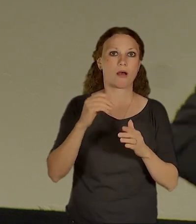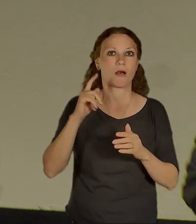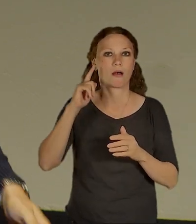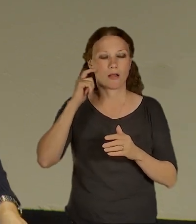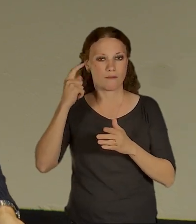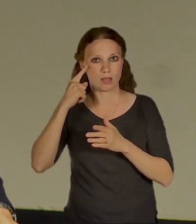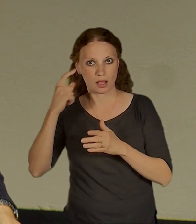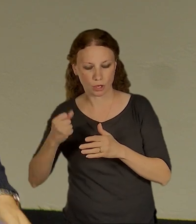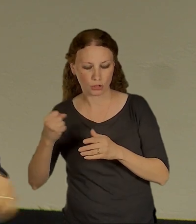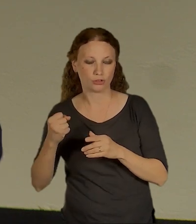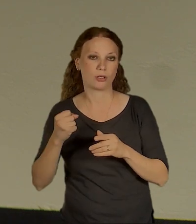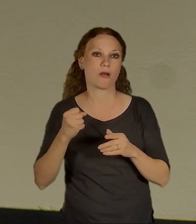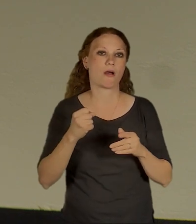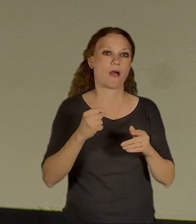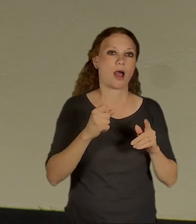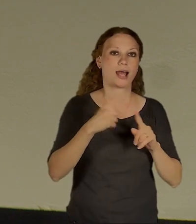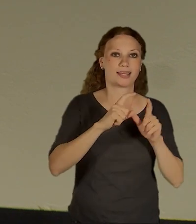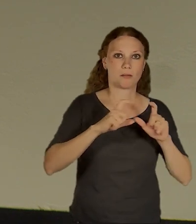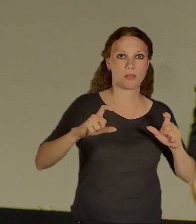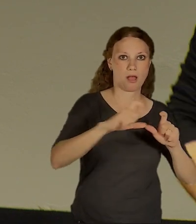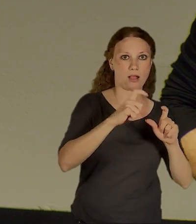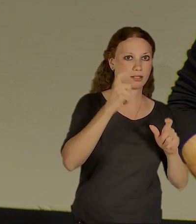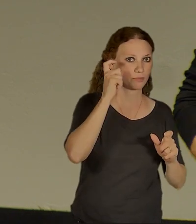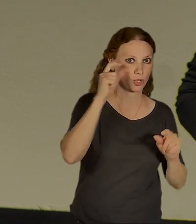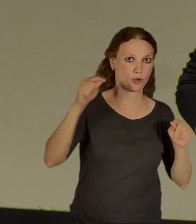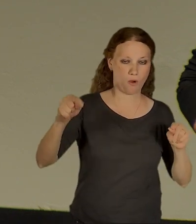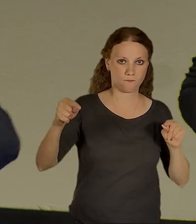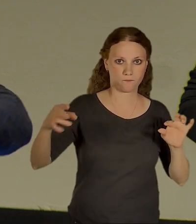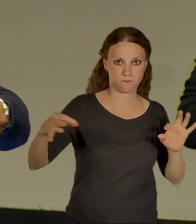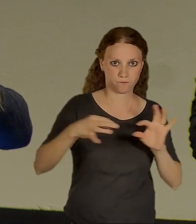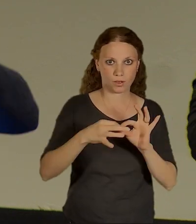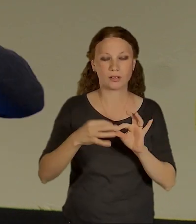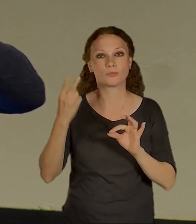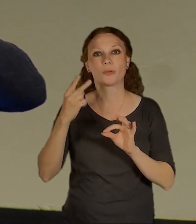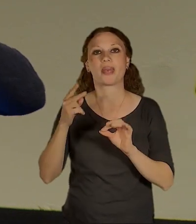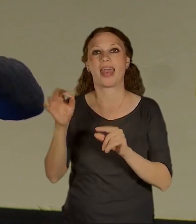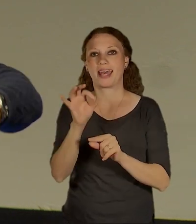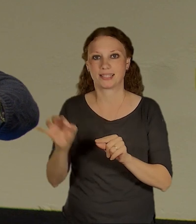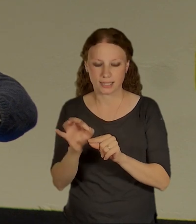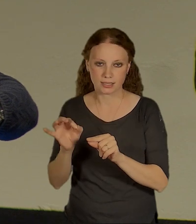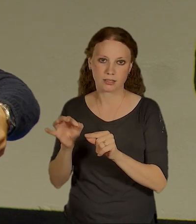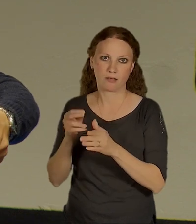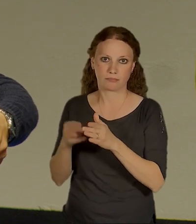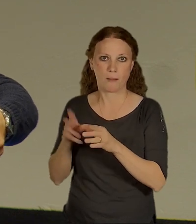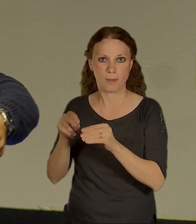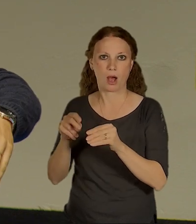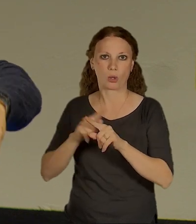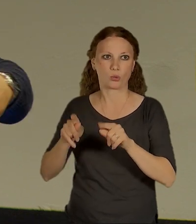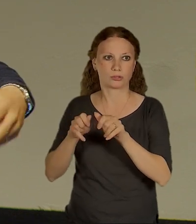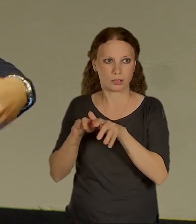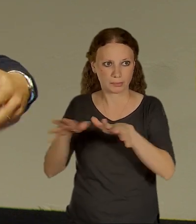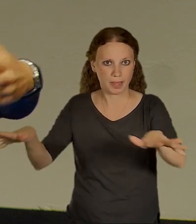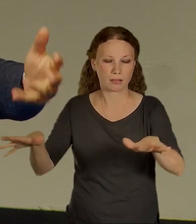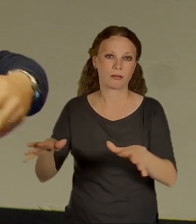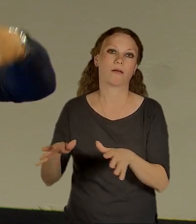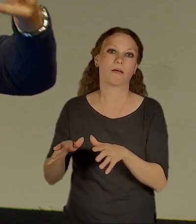protože Metro S má několik těch větví a směrů, ve kterých funguje. Můžete nám jenom krátce představit, v jaké fázi se teď nacházíme,